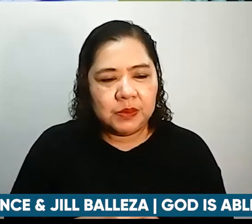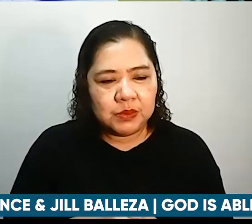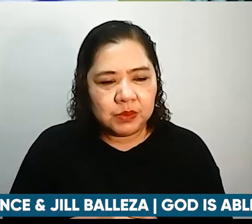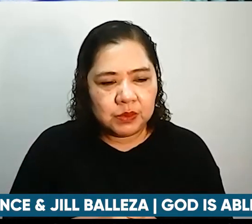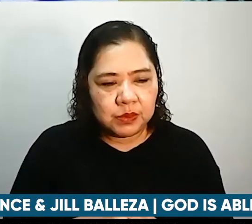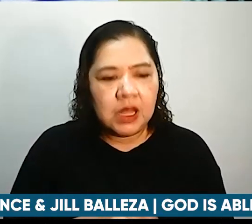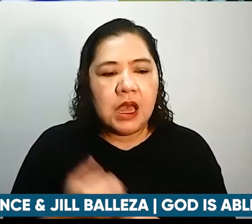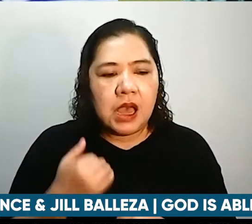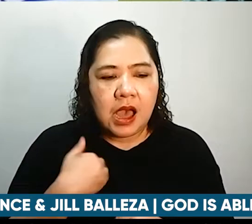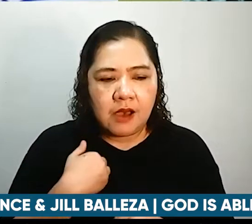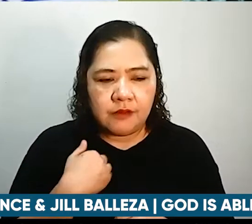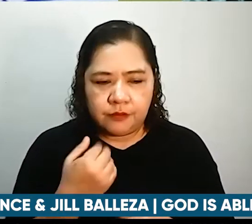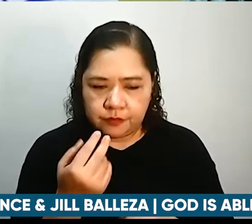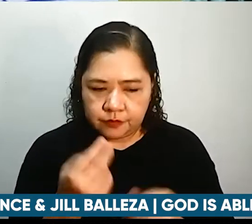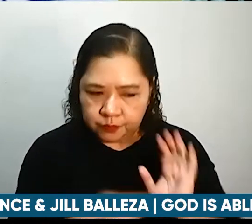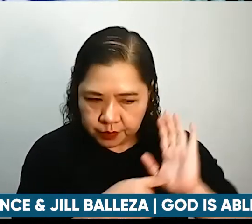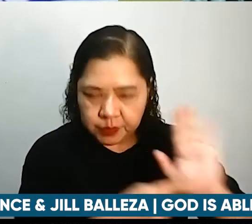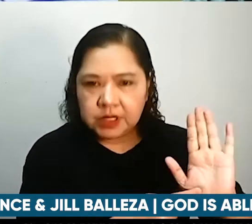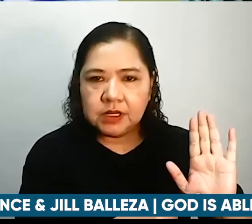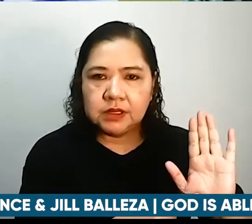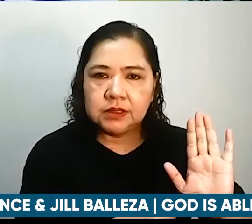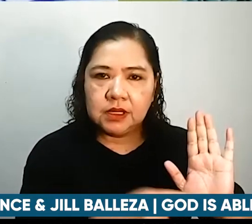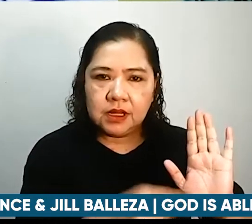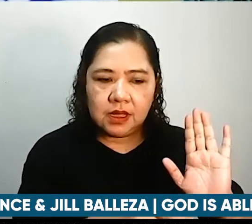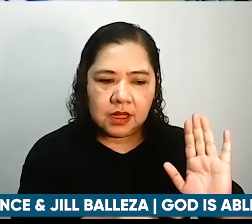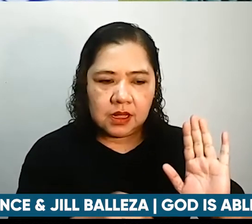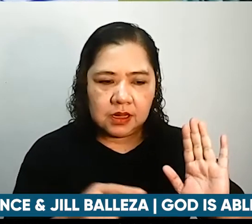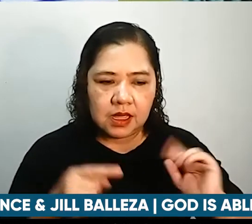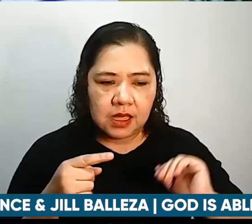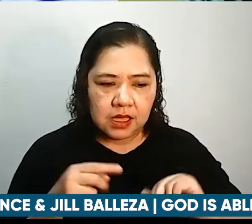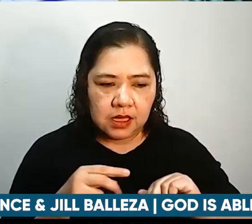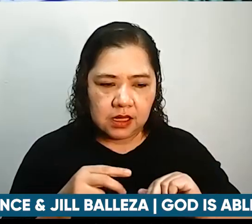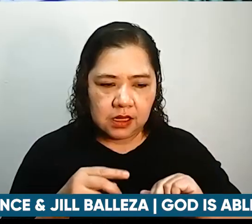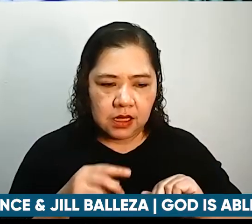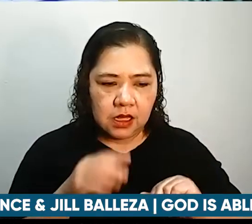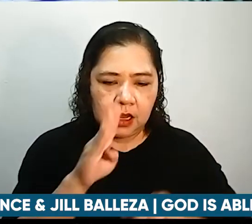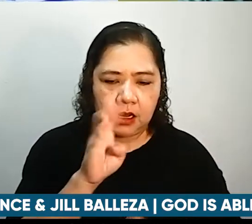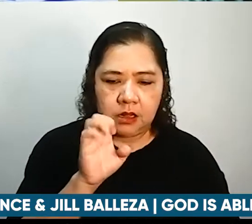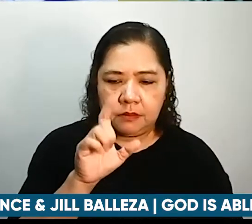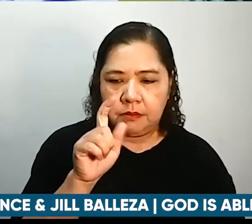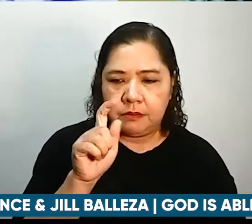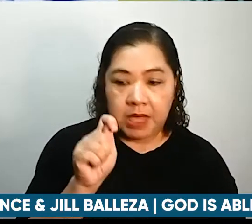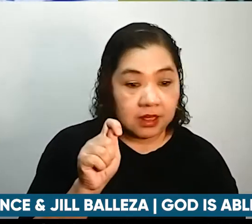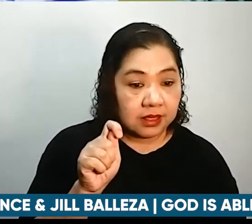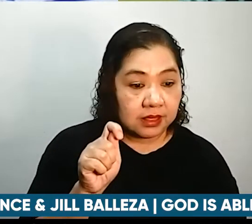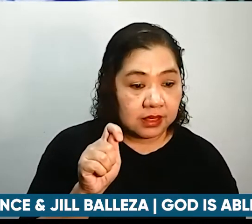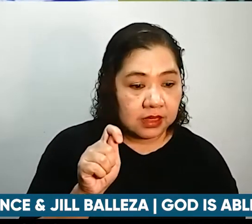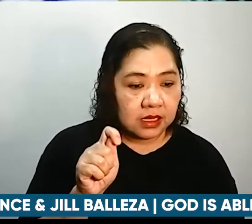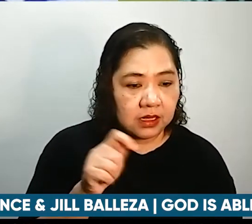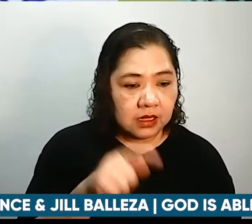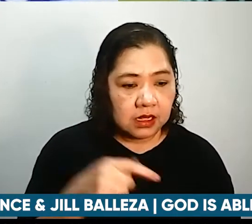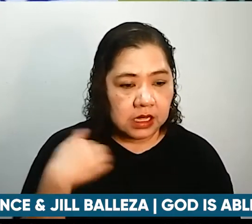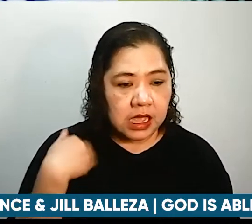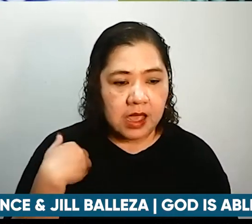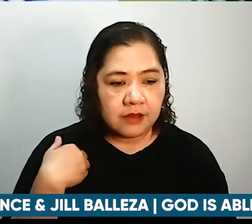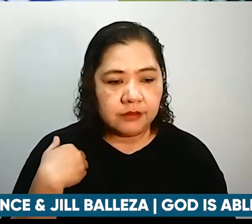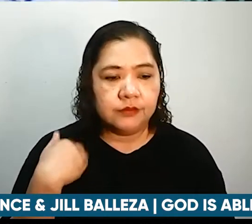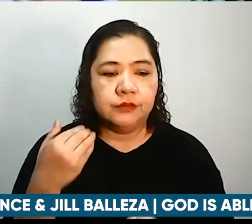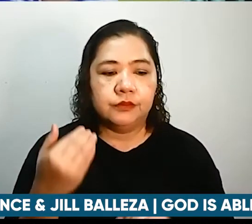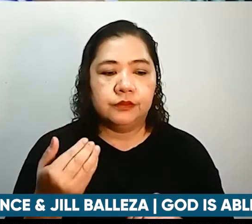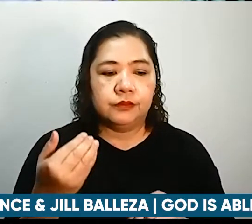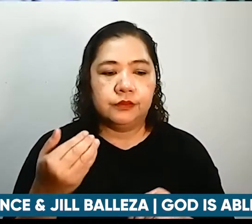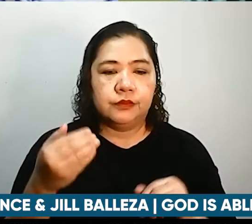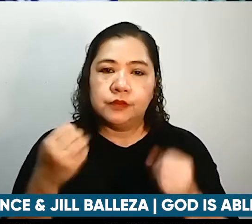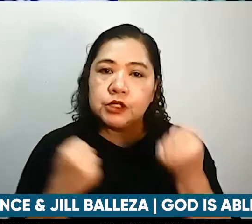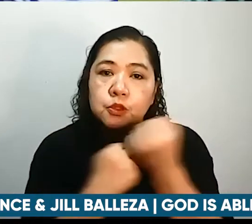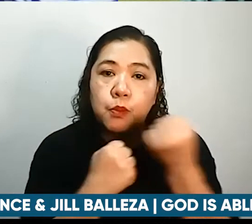upuan parang belt belt siya na meron siyang ano sa legs parang